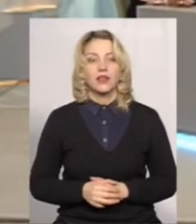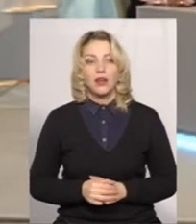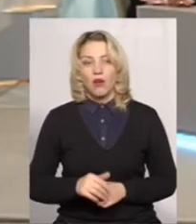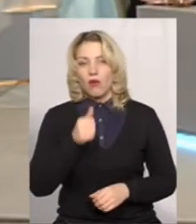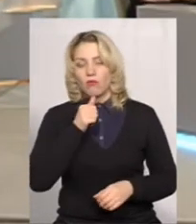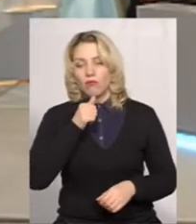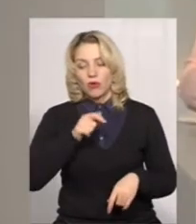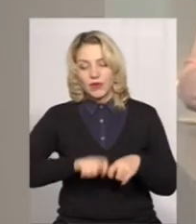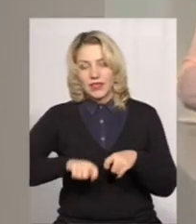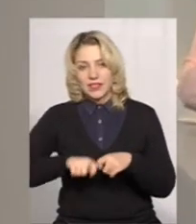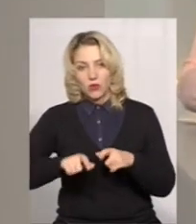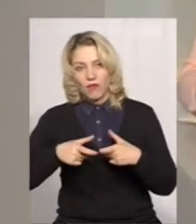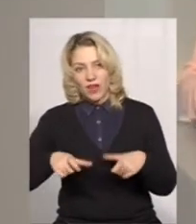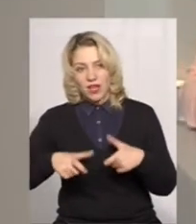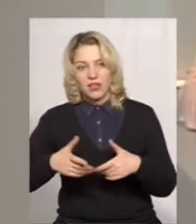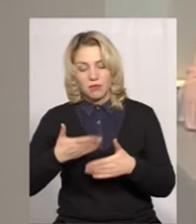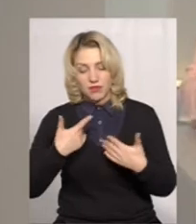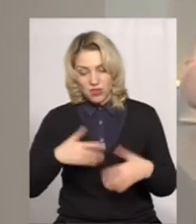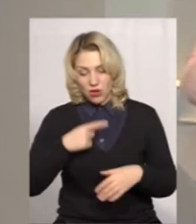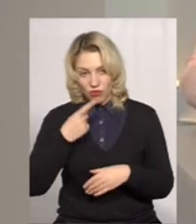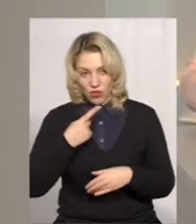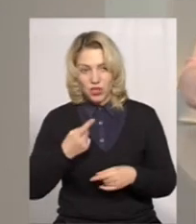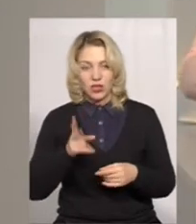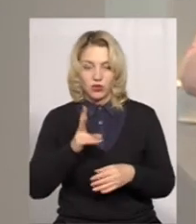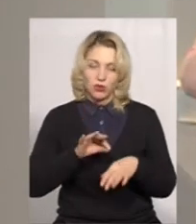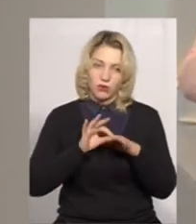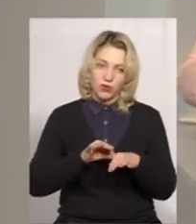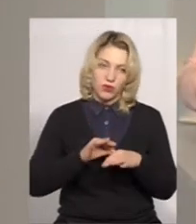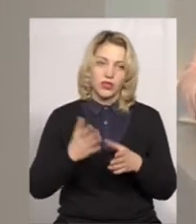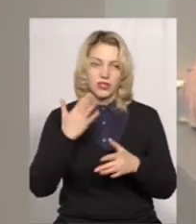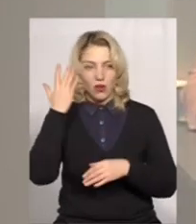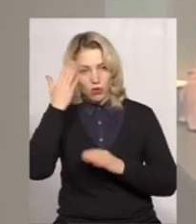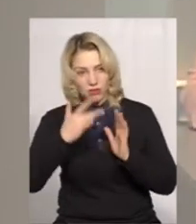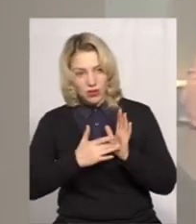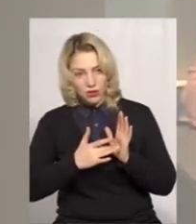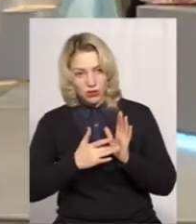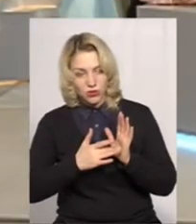Пробне тестування, ми про нього вже з вами говорили, хто його проводить і з якою метою.